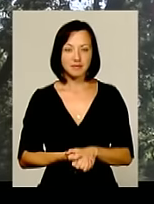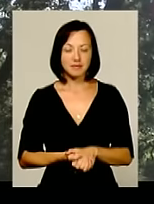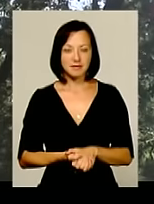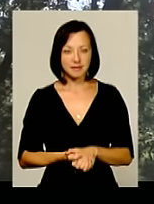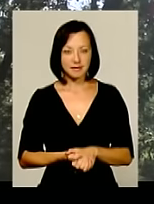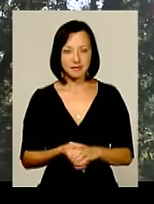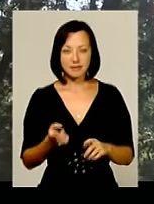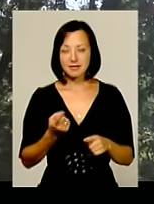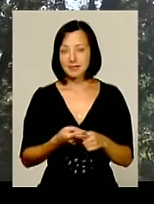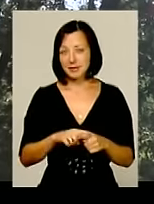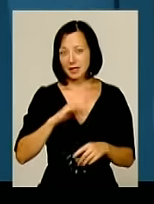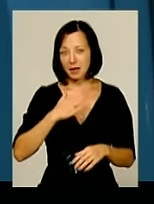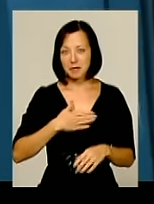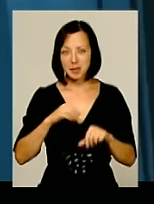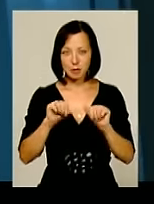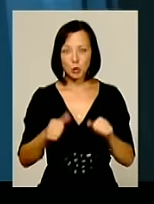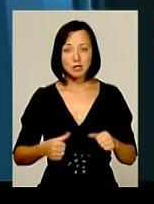Це мій спосіб життя.